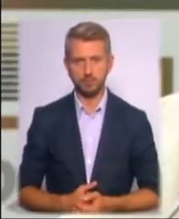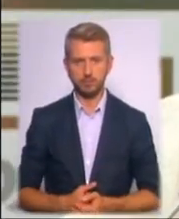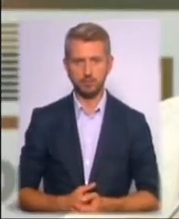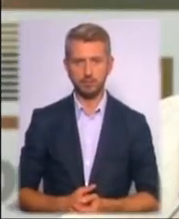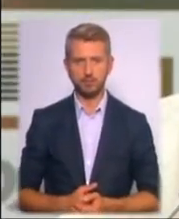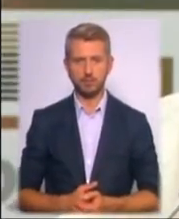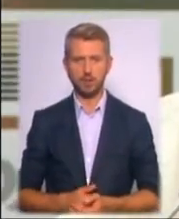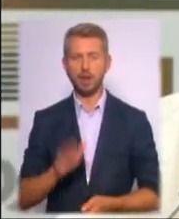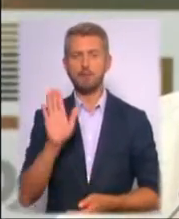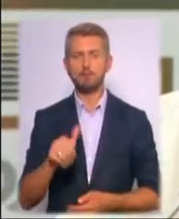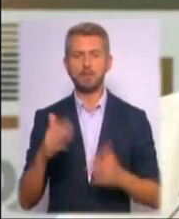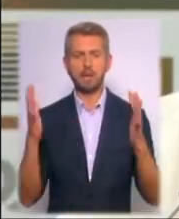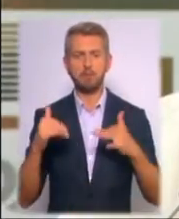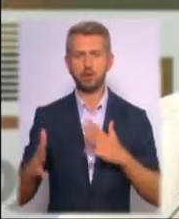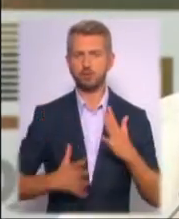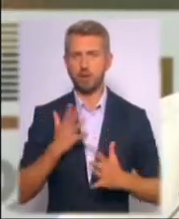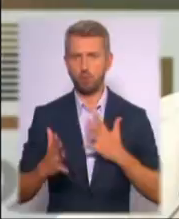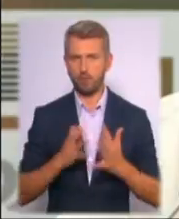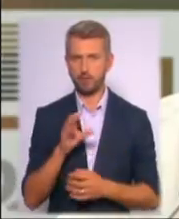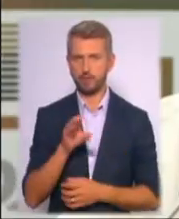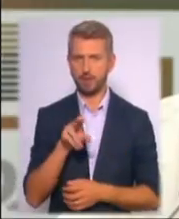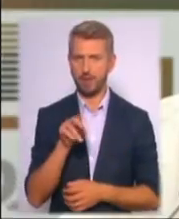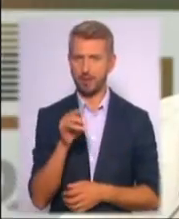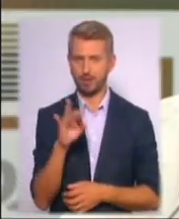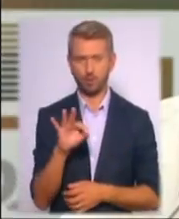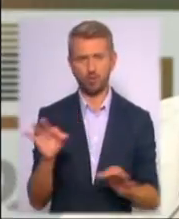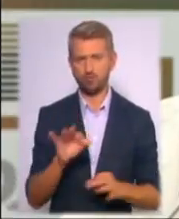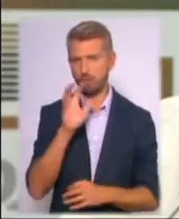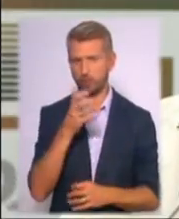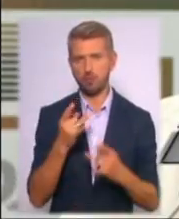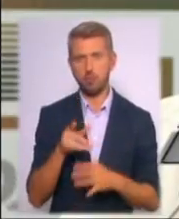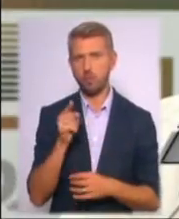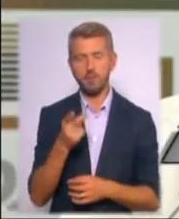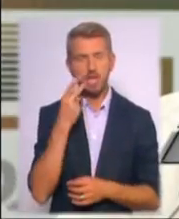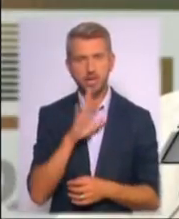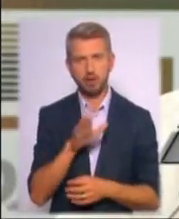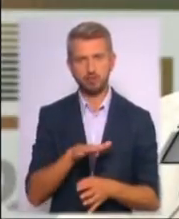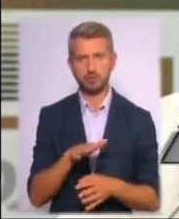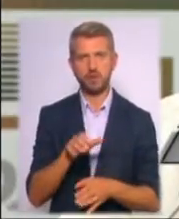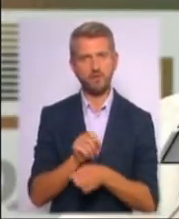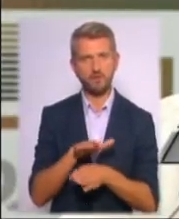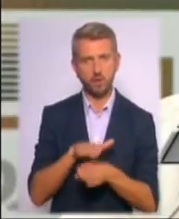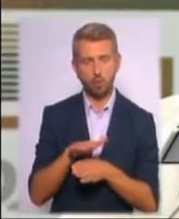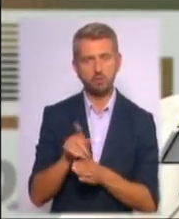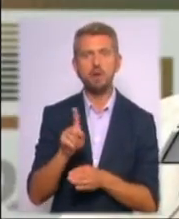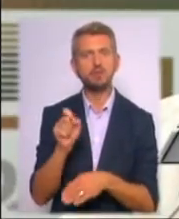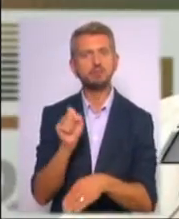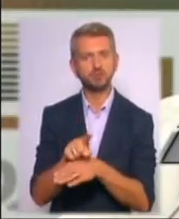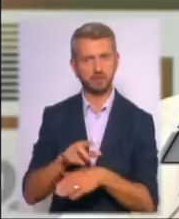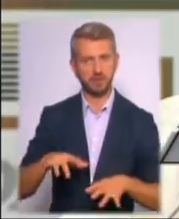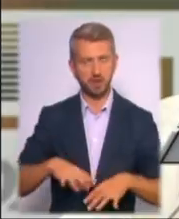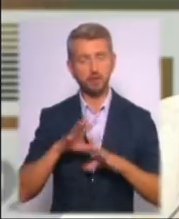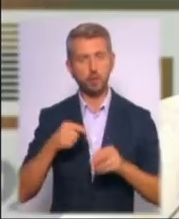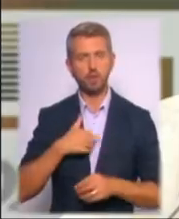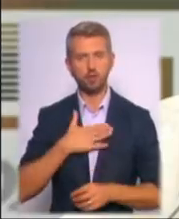Після матчеві емоції зі Степаненком? Нічого серйозного. Просто він не завжди виконував вказівки тренера. В цілому я задоволений